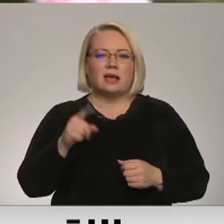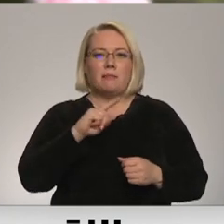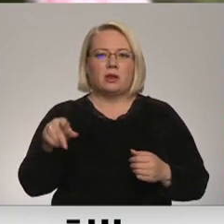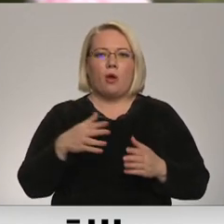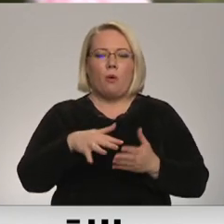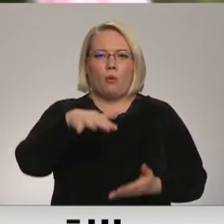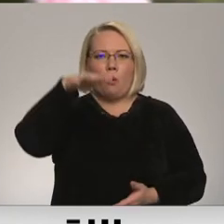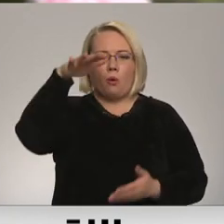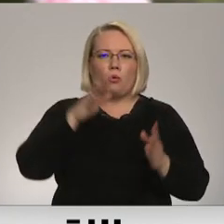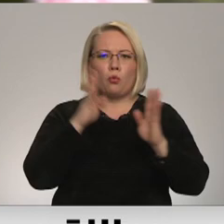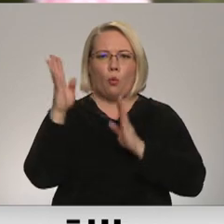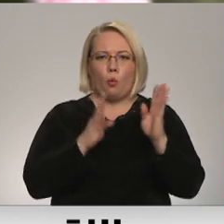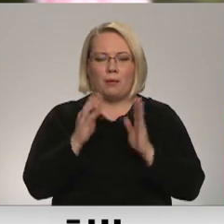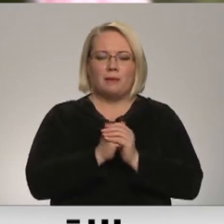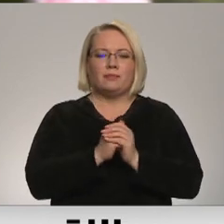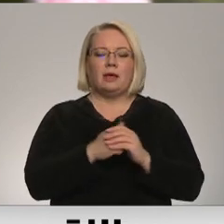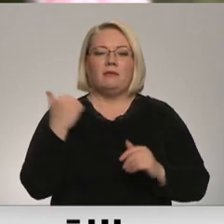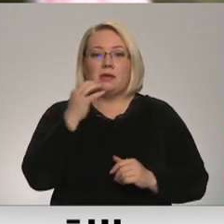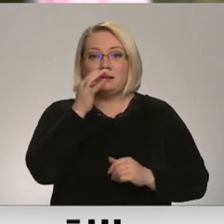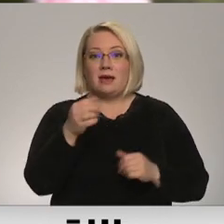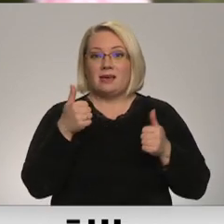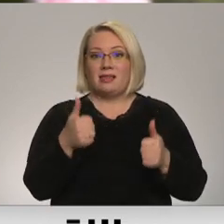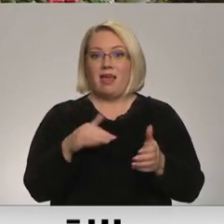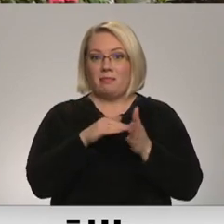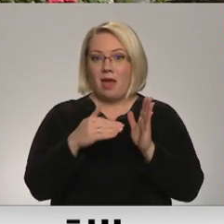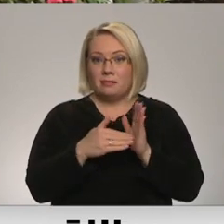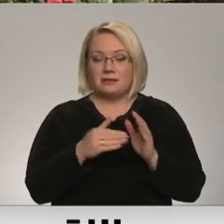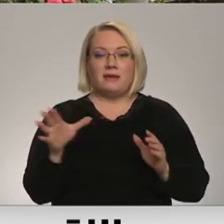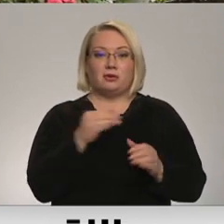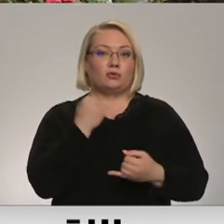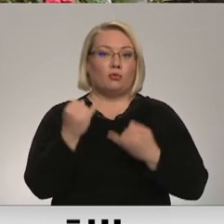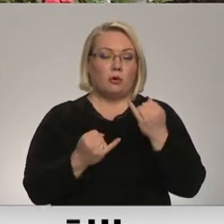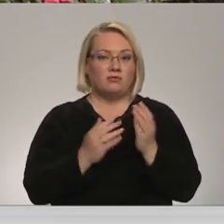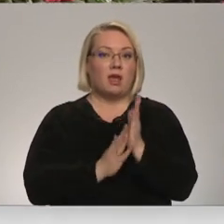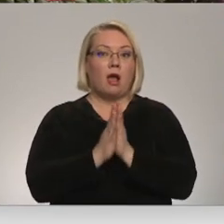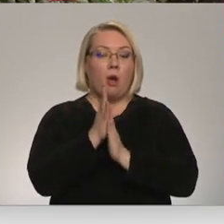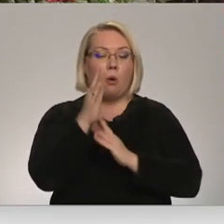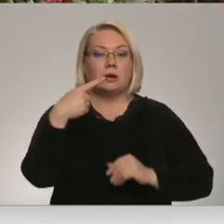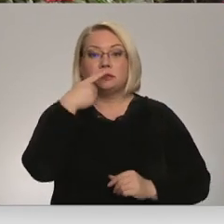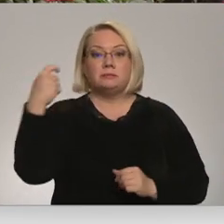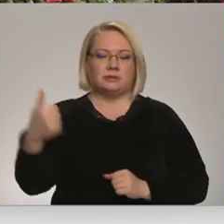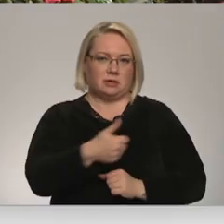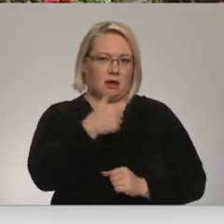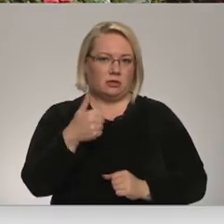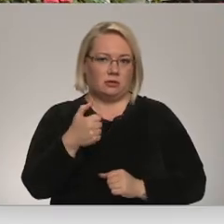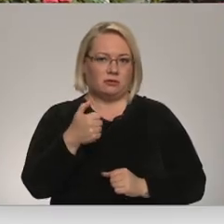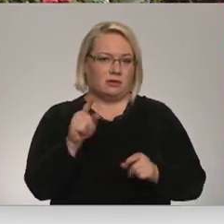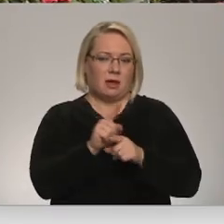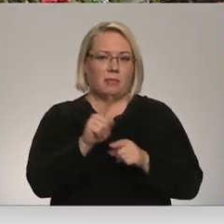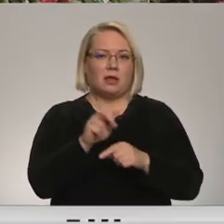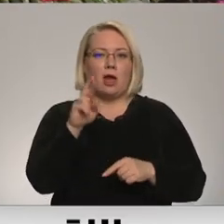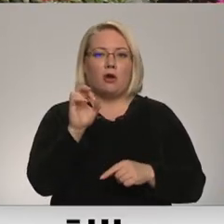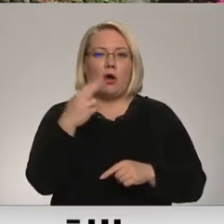krūma izmērus. Ja labi apstākļi, visi kopšana, tad viņi var augt simtiem gadu. Tāpat kā gadu dendri.